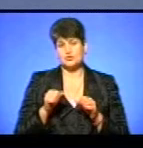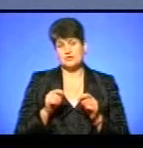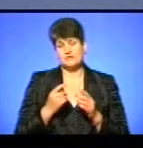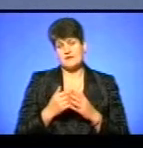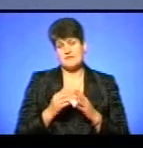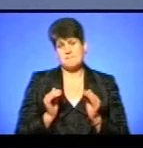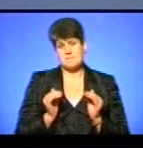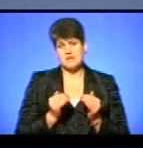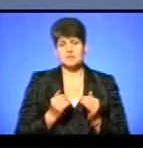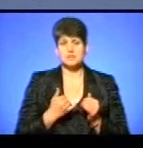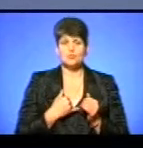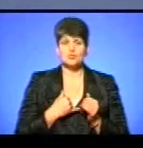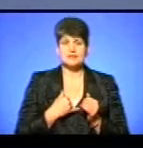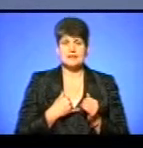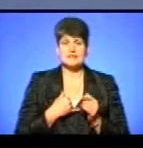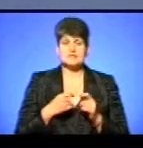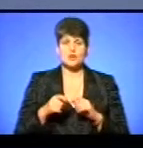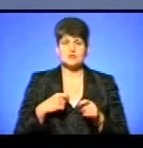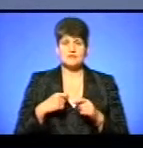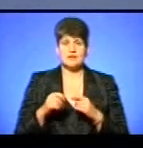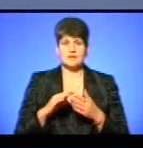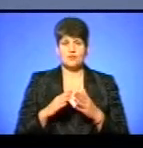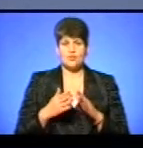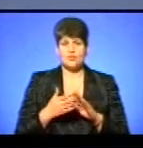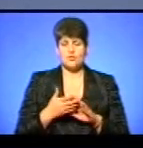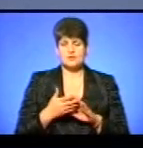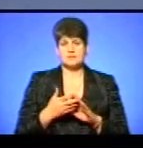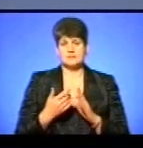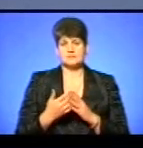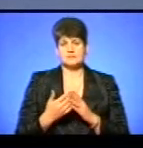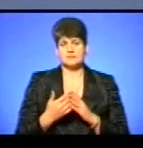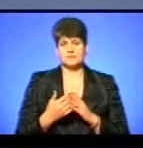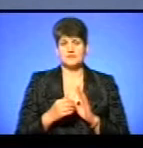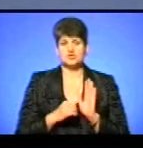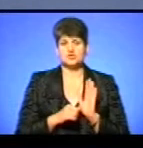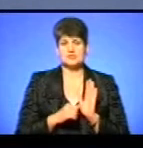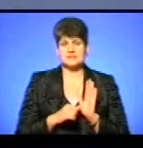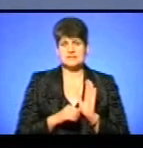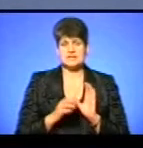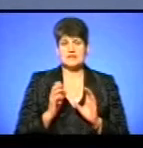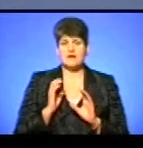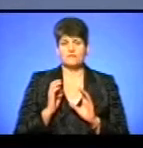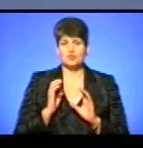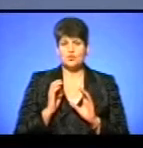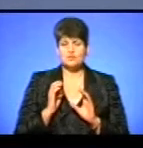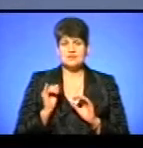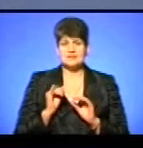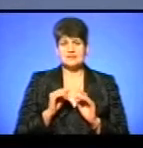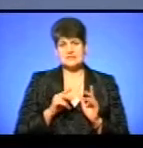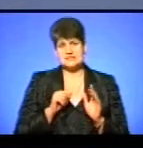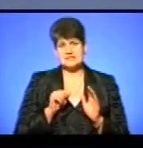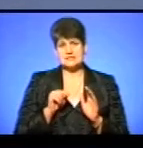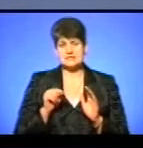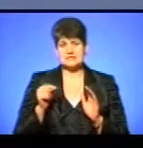менше, в нас розірвали угоди десь в межах 60 автобусів і з'їхали з